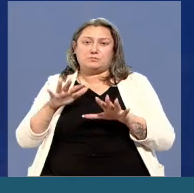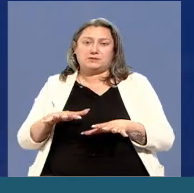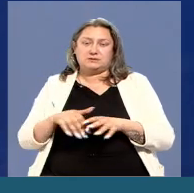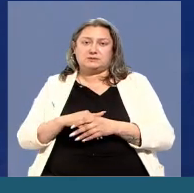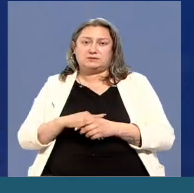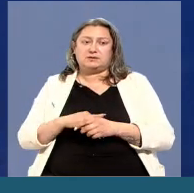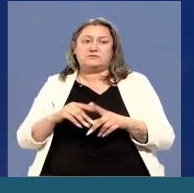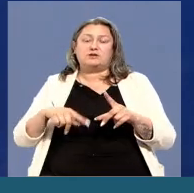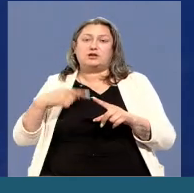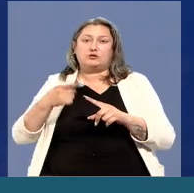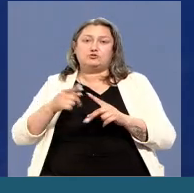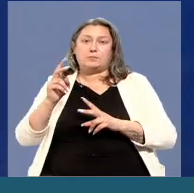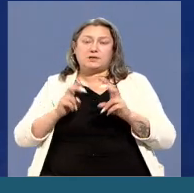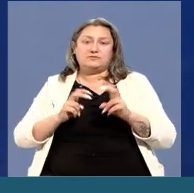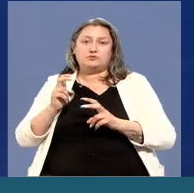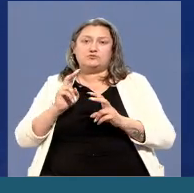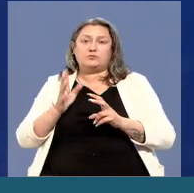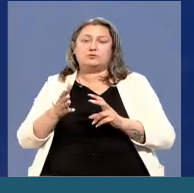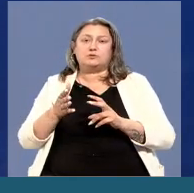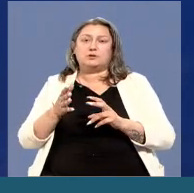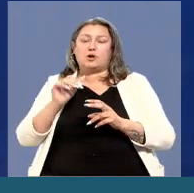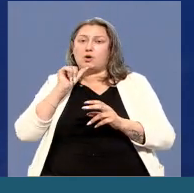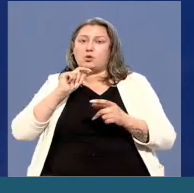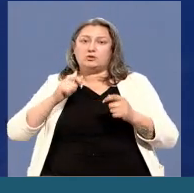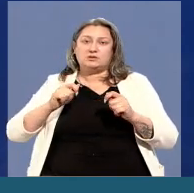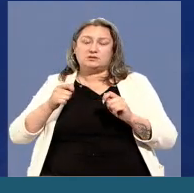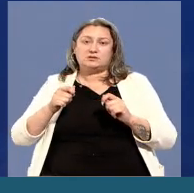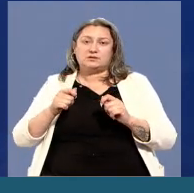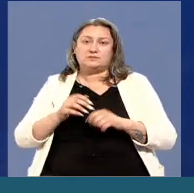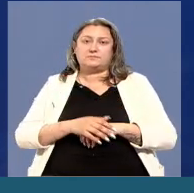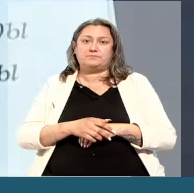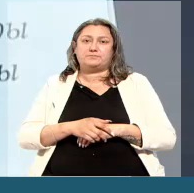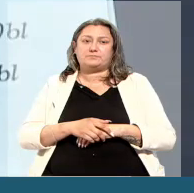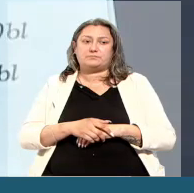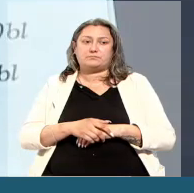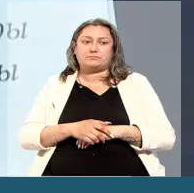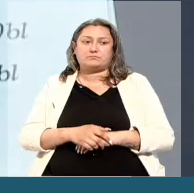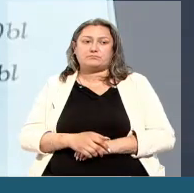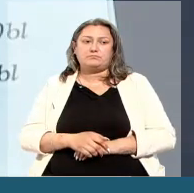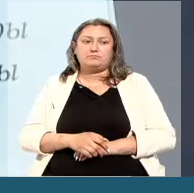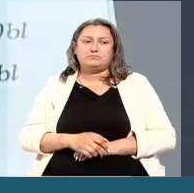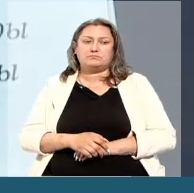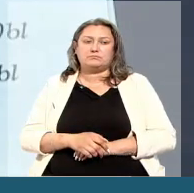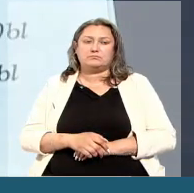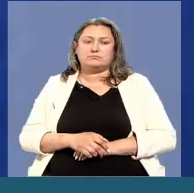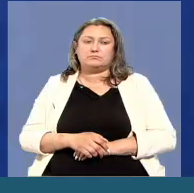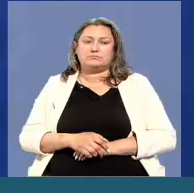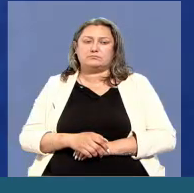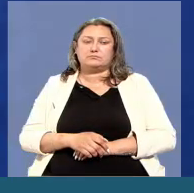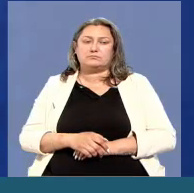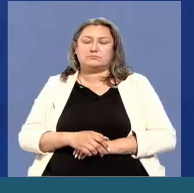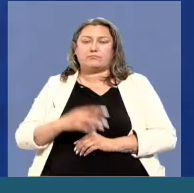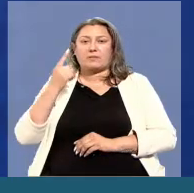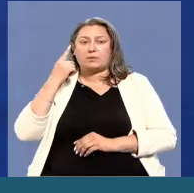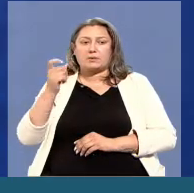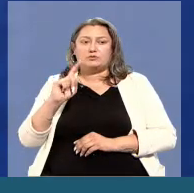пүтін 13 миллиард тенгеге инвестиция тартылып, 260 жұмыс орыны ашу көзделі бұтыр. Естеріңізге сала кетейік, қазір ауыл шаруашылғы